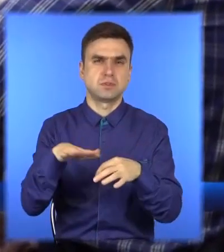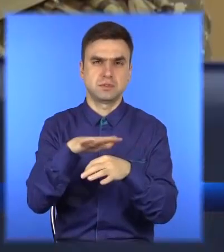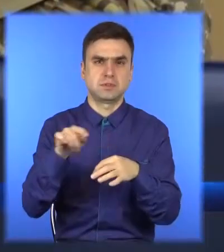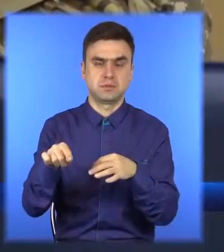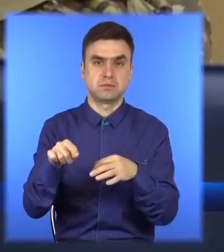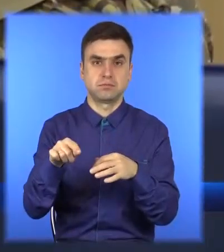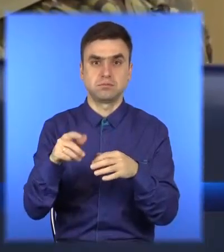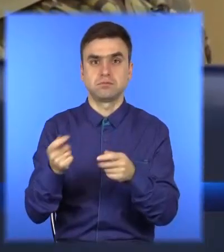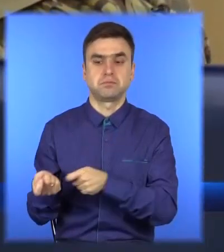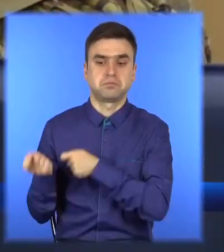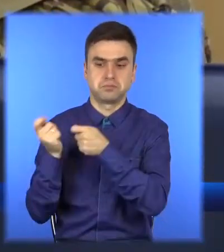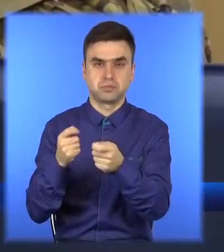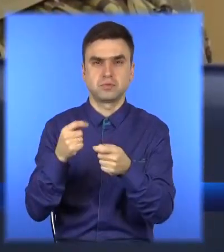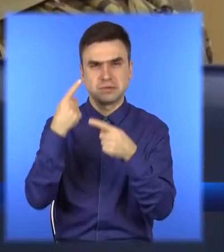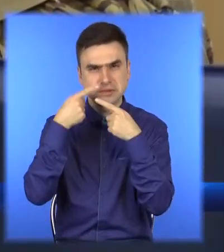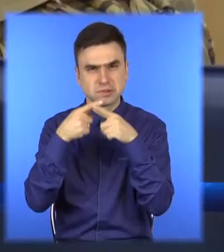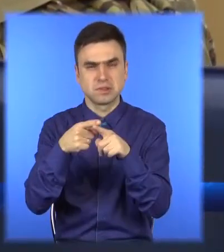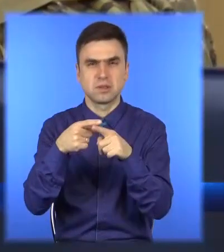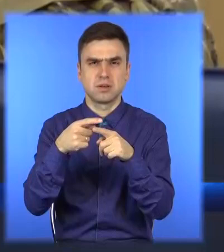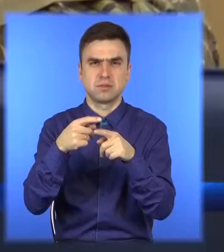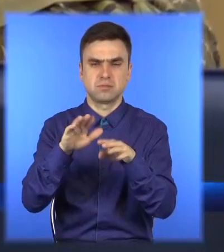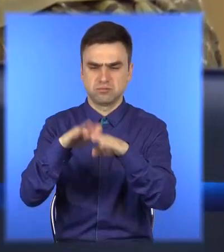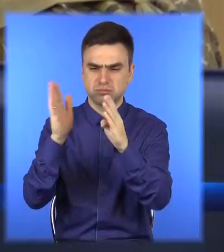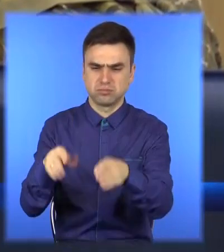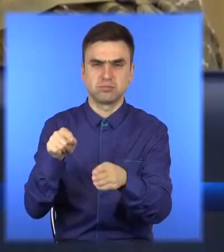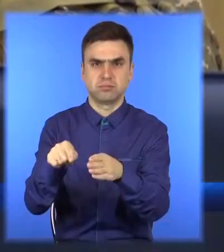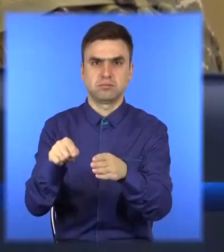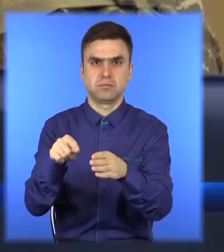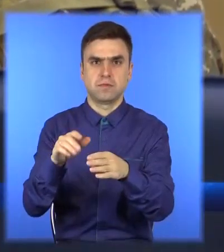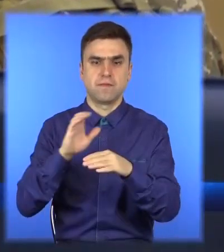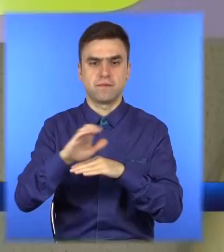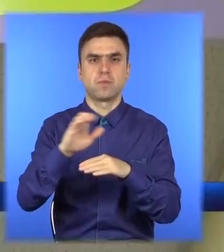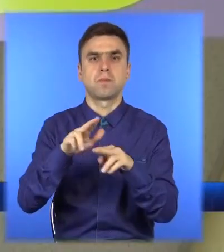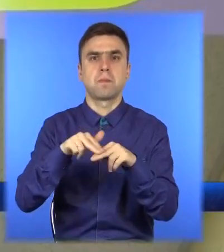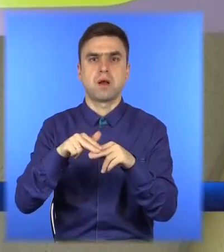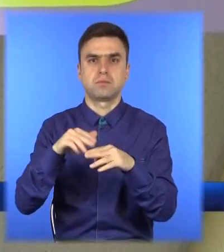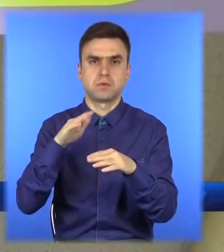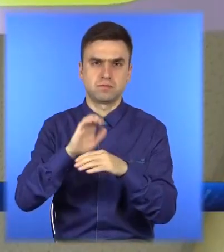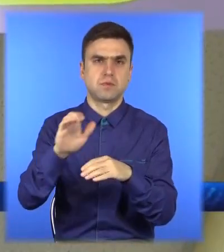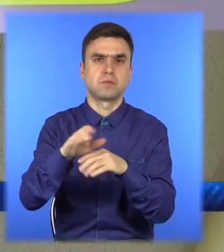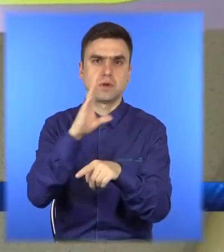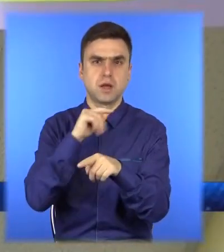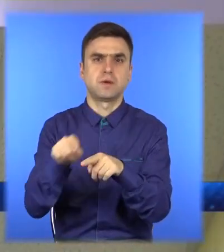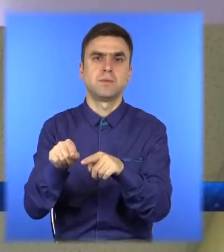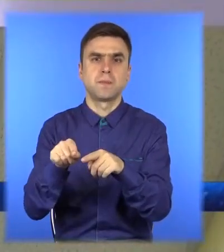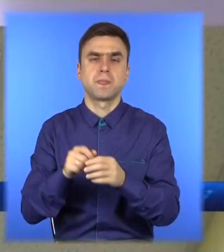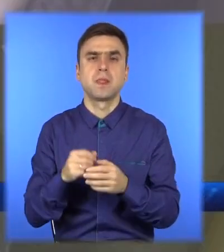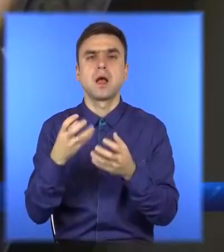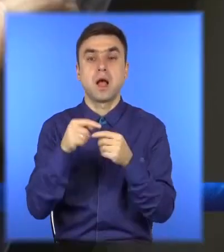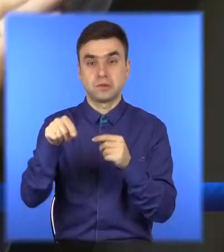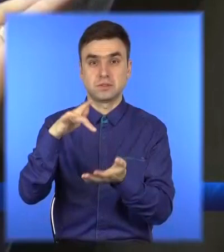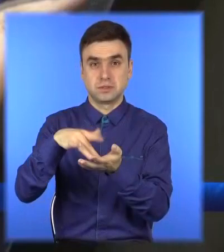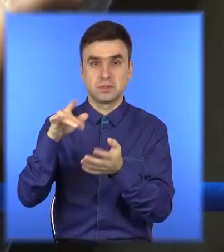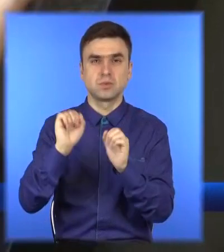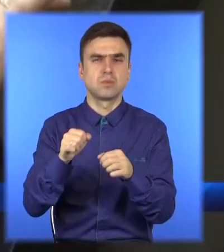Крім того, в Центрі надають послуги з питань, пов'язаних з реєстрацією та пропискою, питань нерухомості оформлення документів для